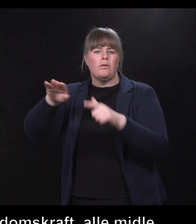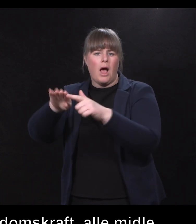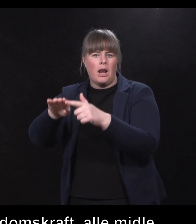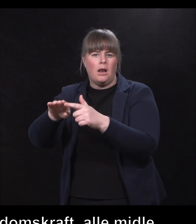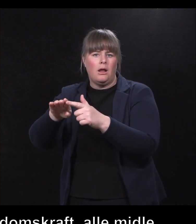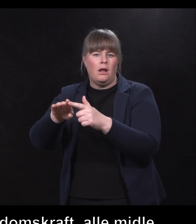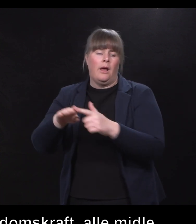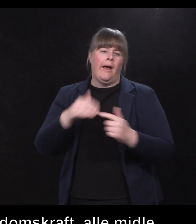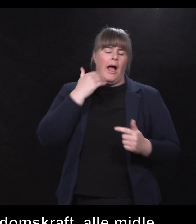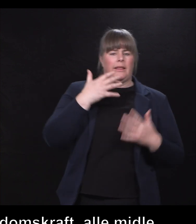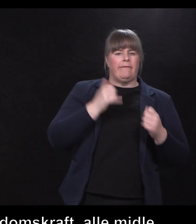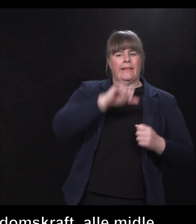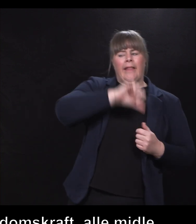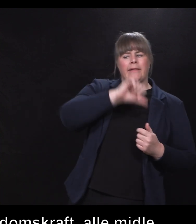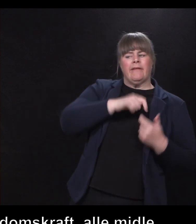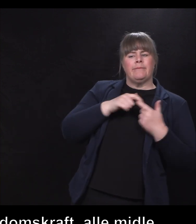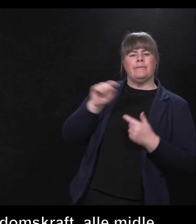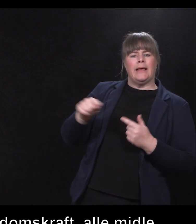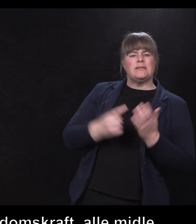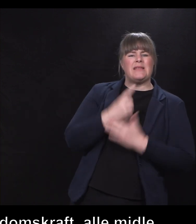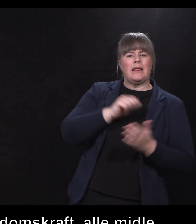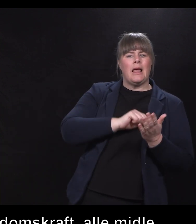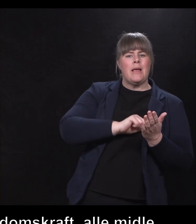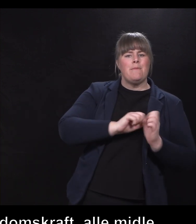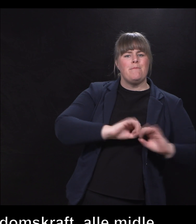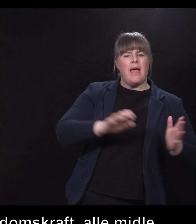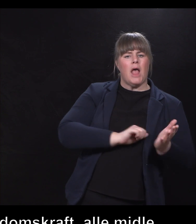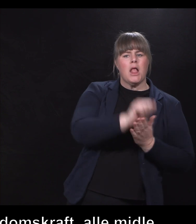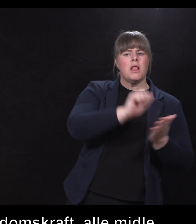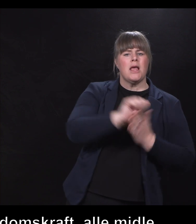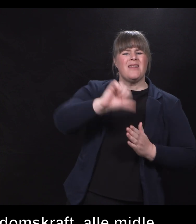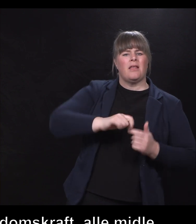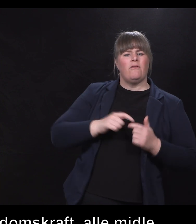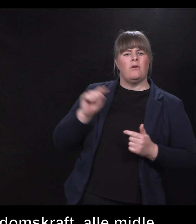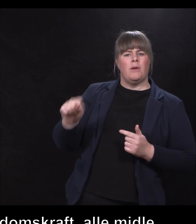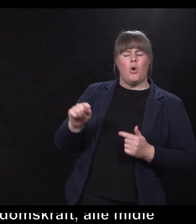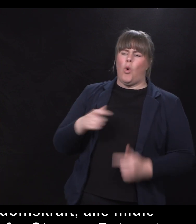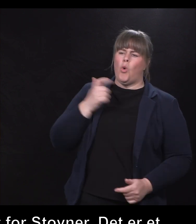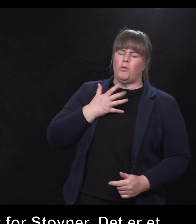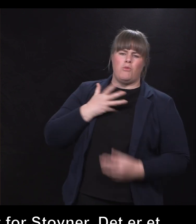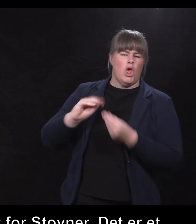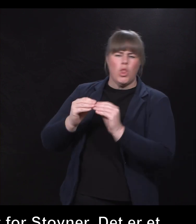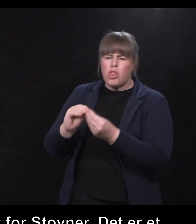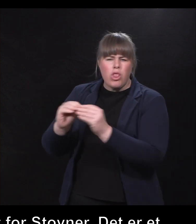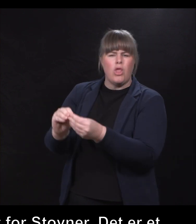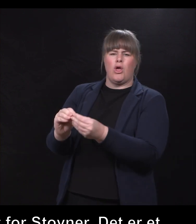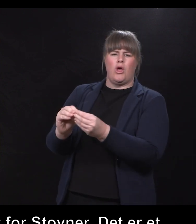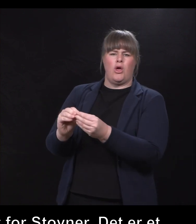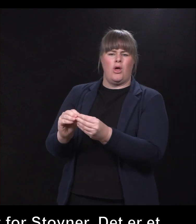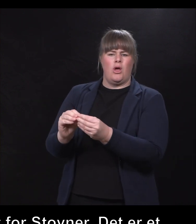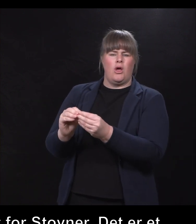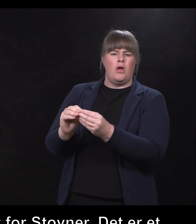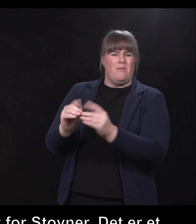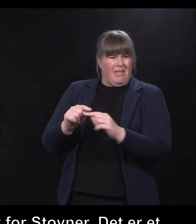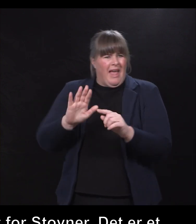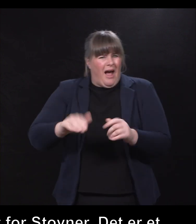grorudalen, og spesielt bydelsståner i media, veldig ufortjent rykte på at ungdom der oppe er trøbbel, og ungdom er mye, og det er overalt.